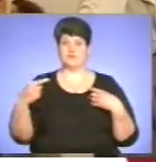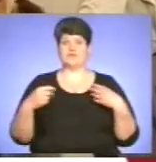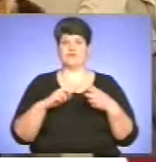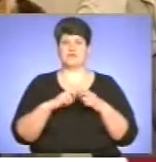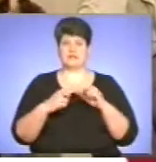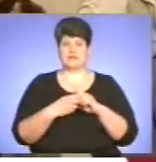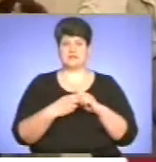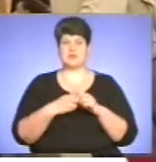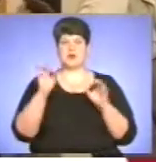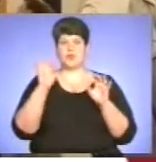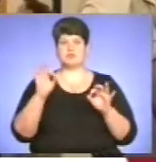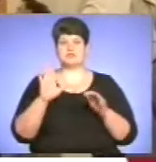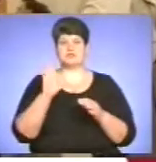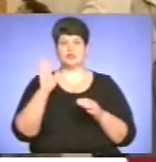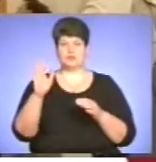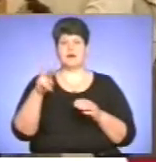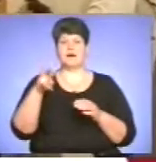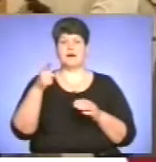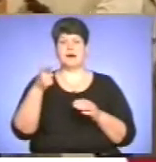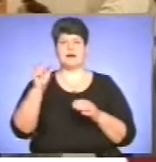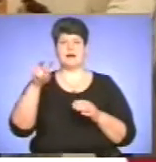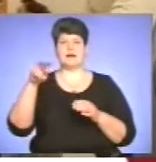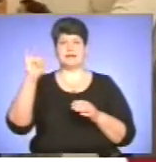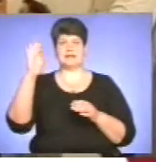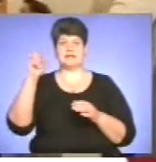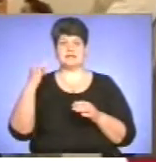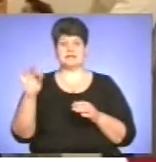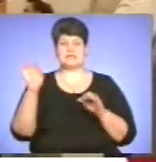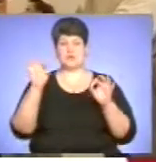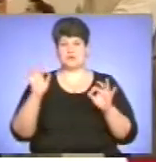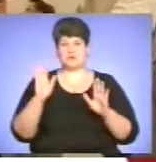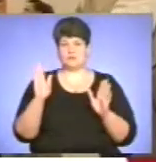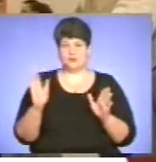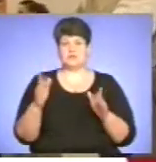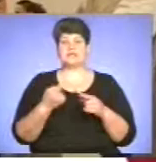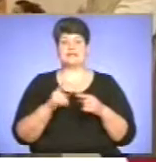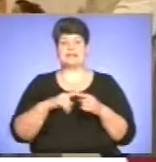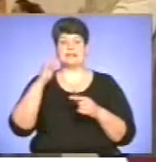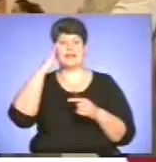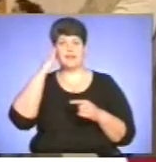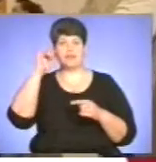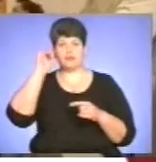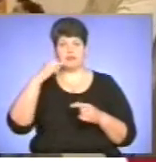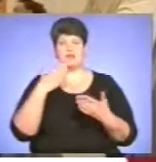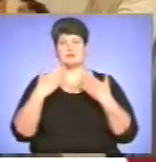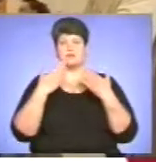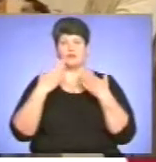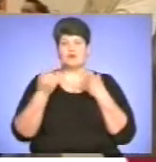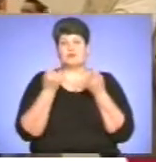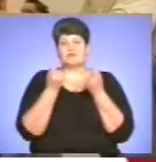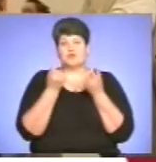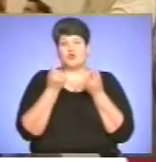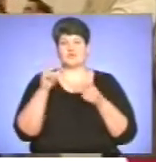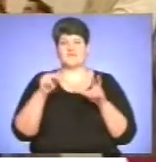міжнародна галицинська осінь. Тобто оці речі – талант, уміння спілкуватися, трошки візіння,